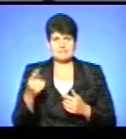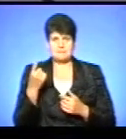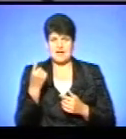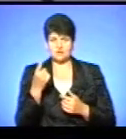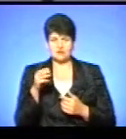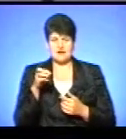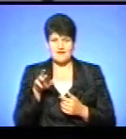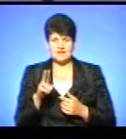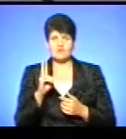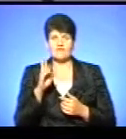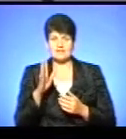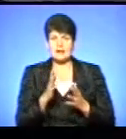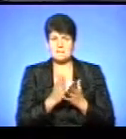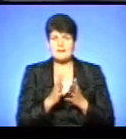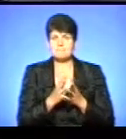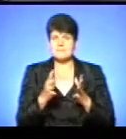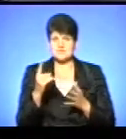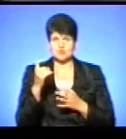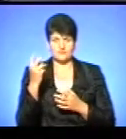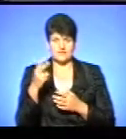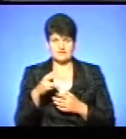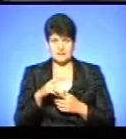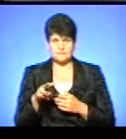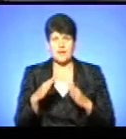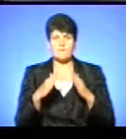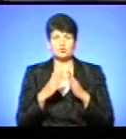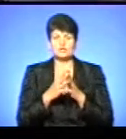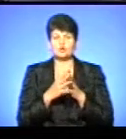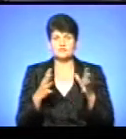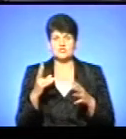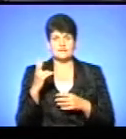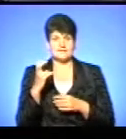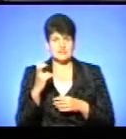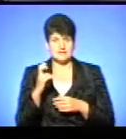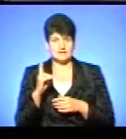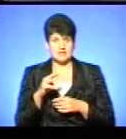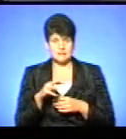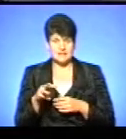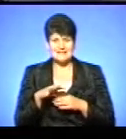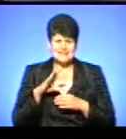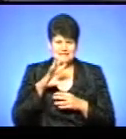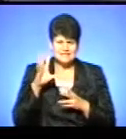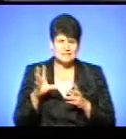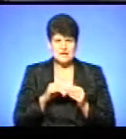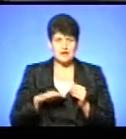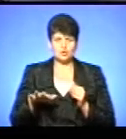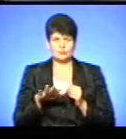якщо квартира перевищує 120 квадратів, і будинок перевищує 200 квадратів загальної площі, то